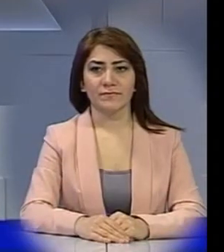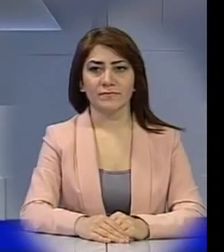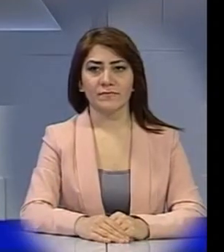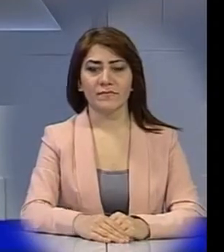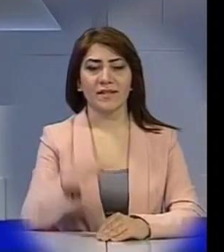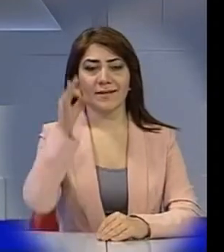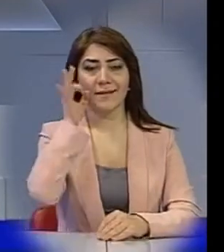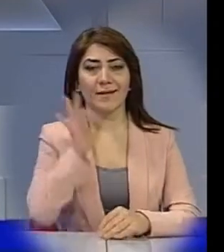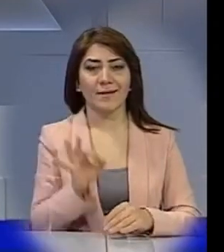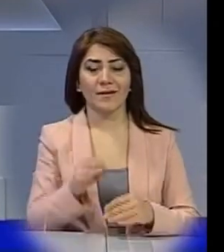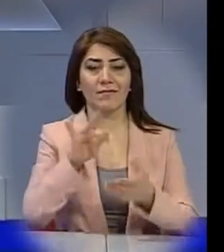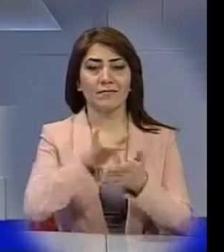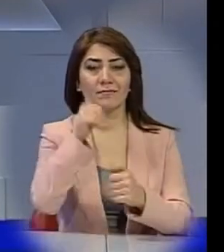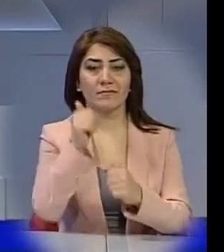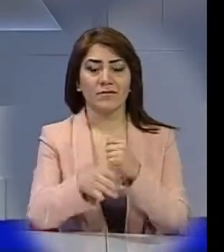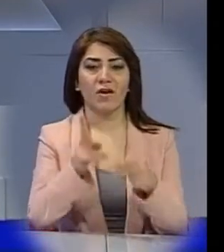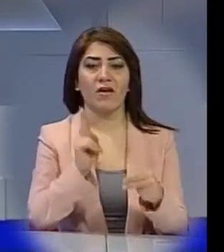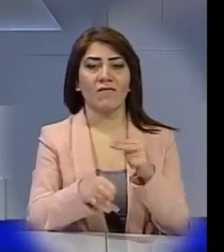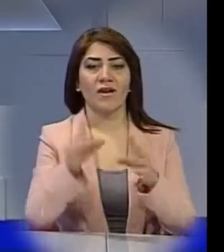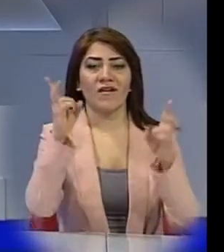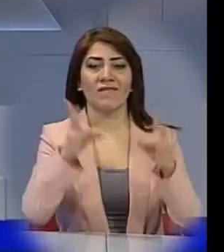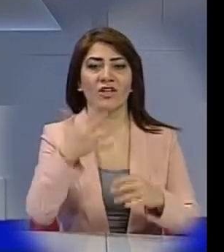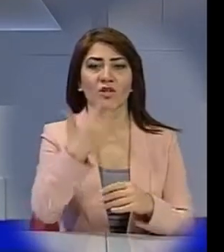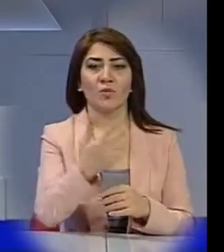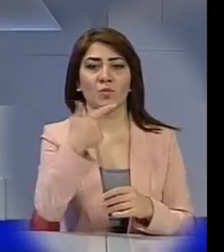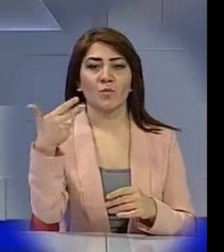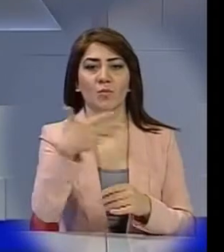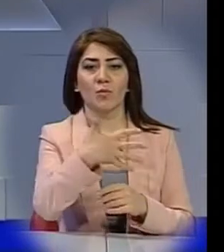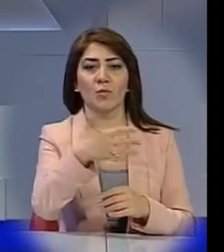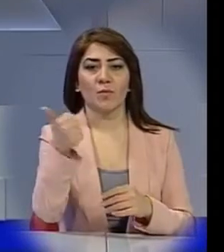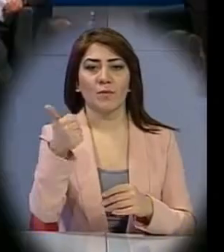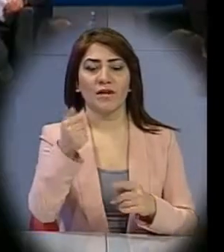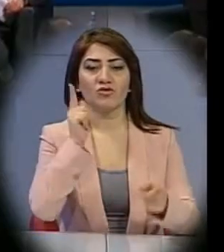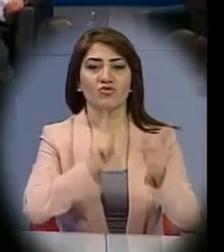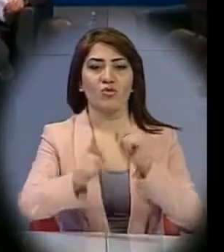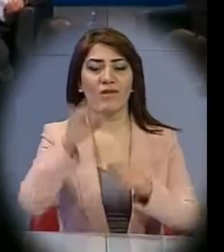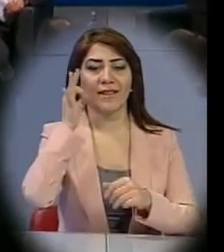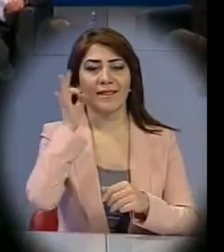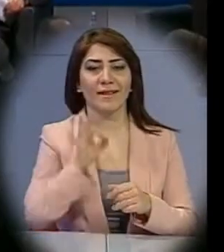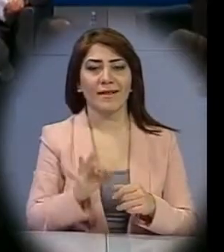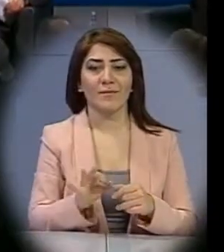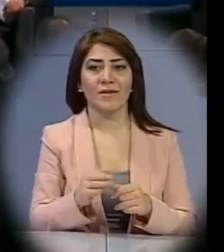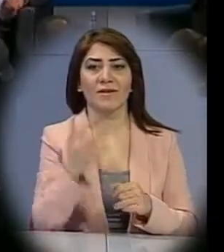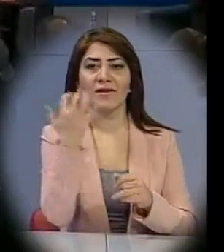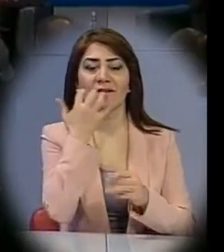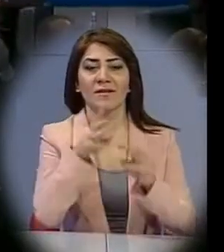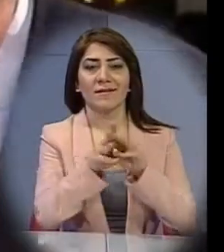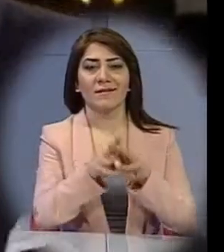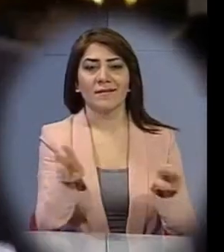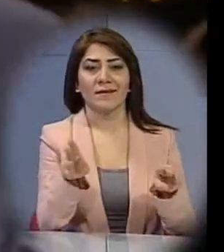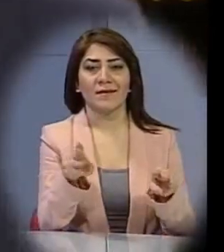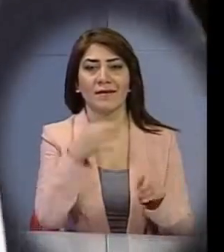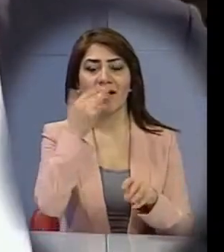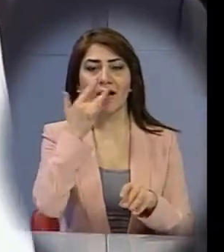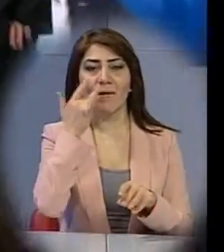Մյունխենում ավարդվել է անվտանգության 51-որդ միջազգային համաժողովը, գերմանյայի արդկործ նախարար վրանք վալտերշտան մայրը հակադարձելով